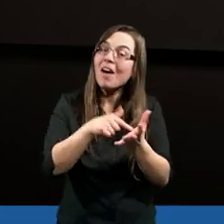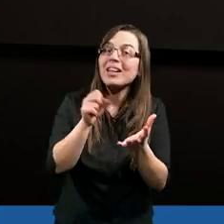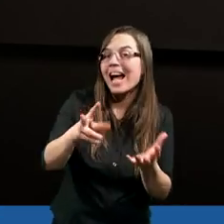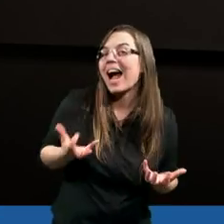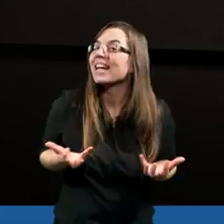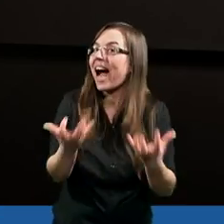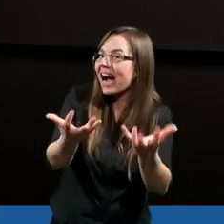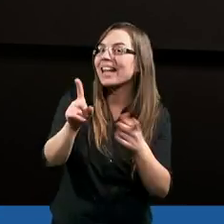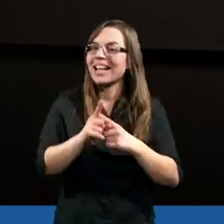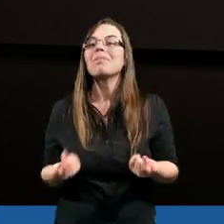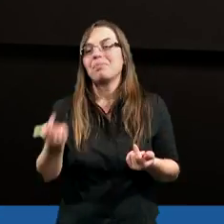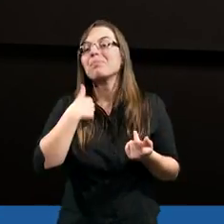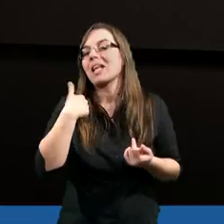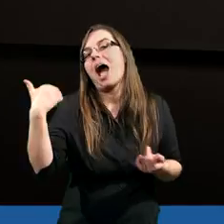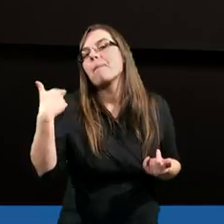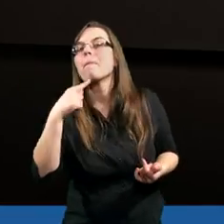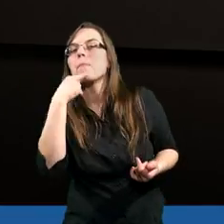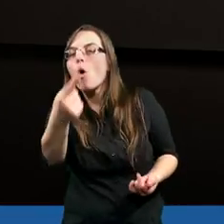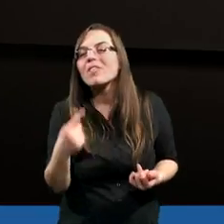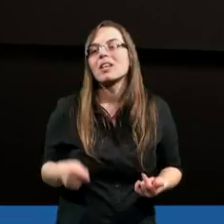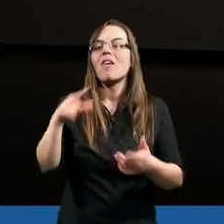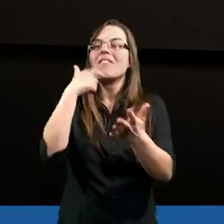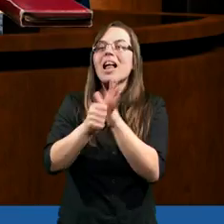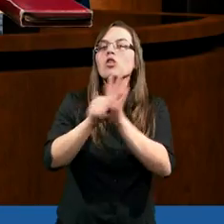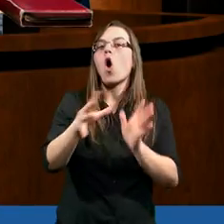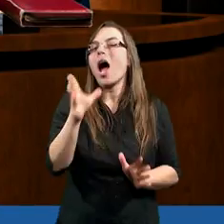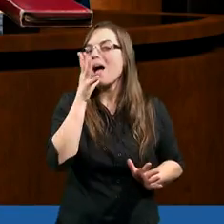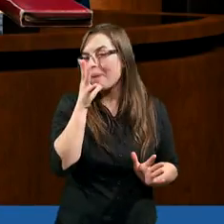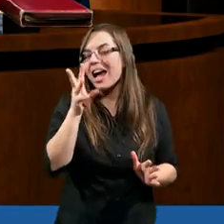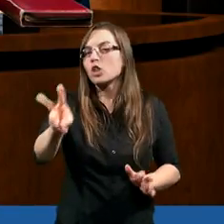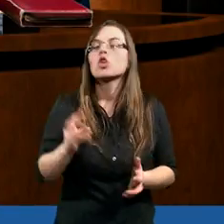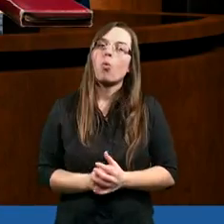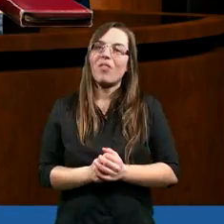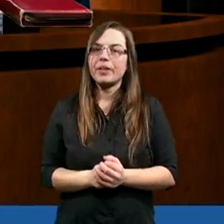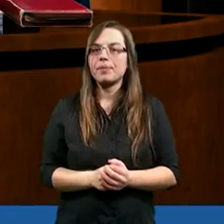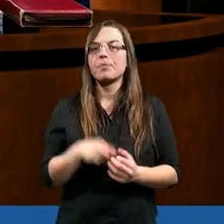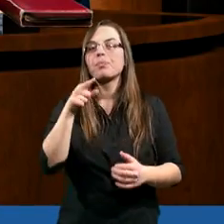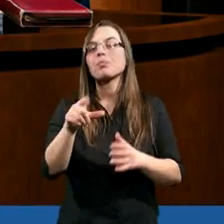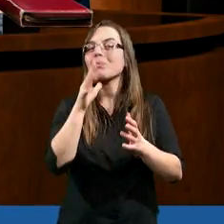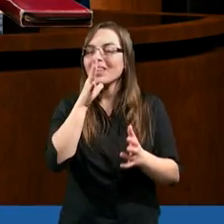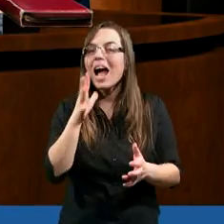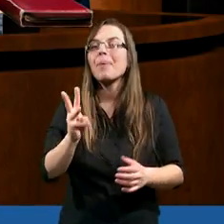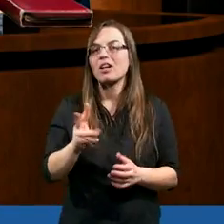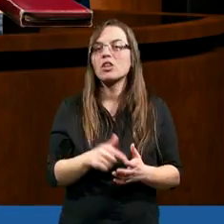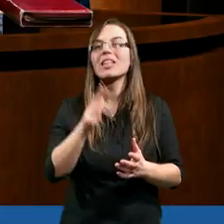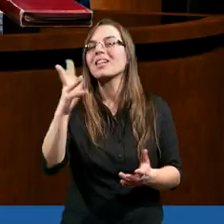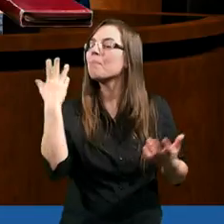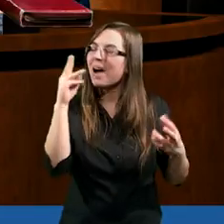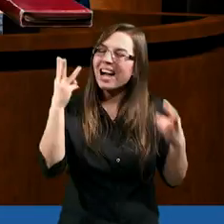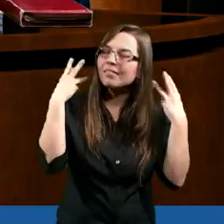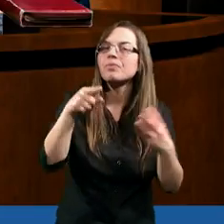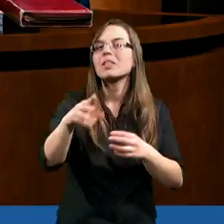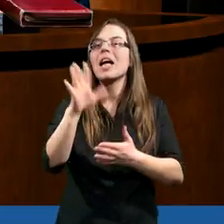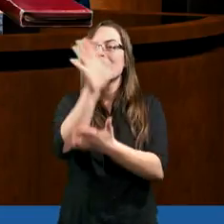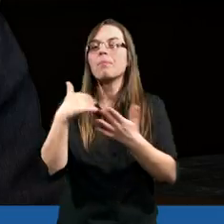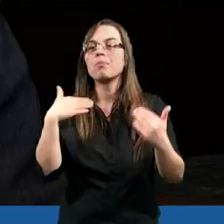jakaś zachęta. Ja bym powiedział w liście do hebrajczyków, w liście do hebrajczyków zawsze ten